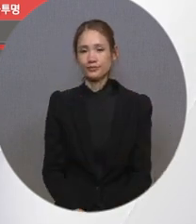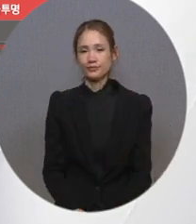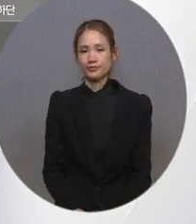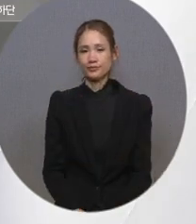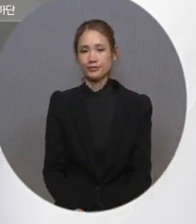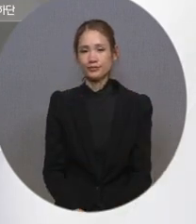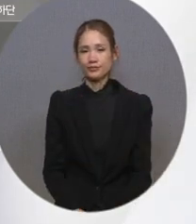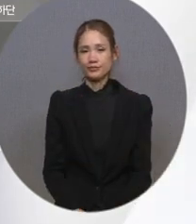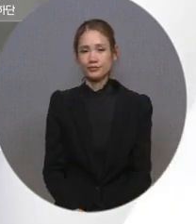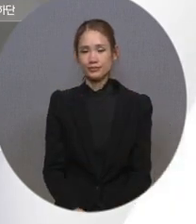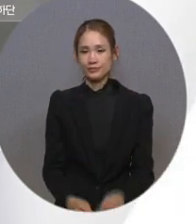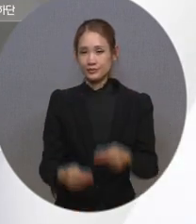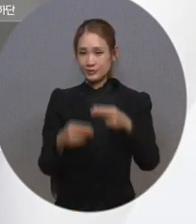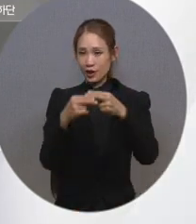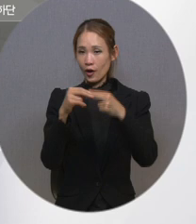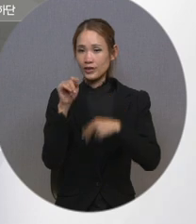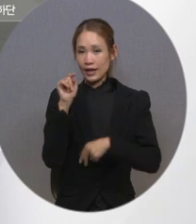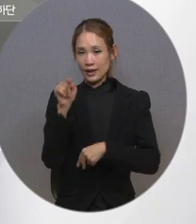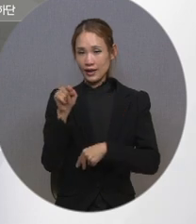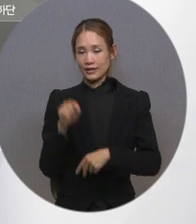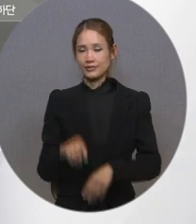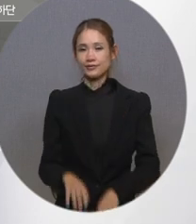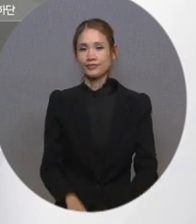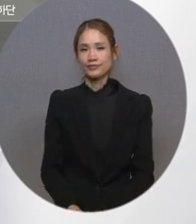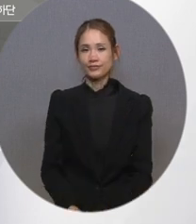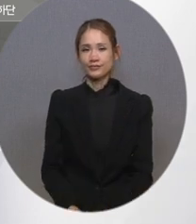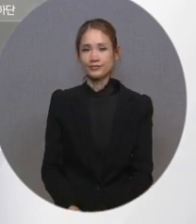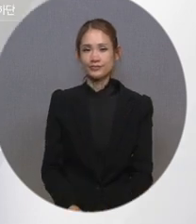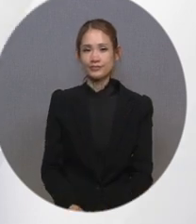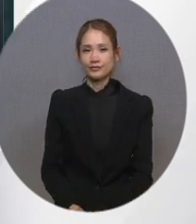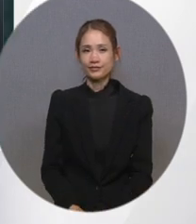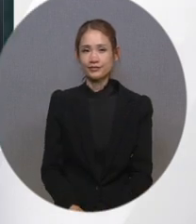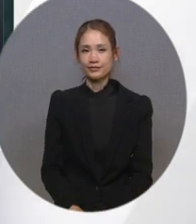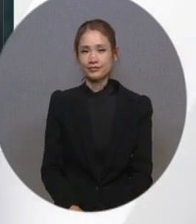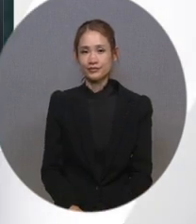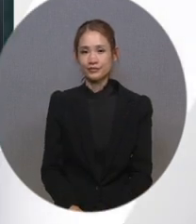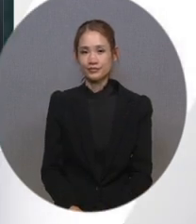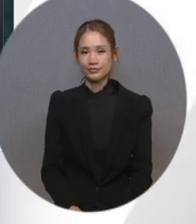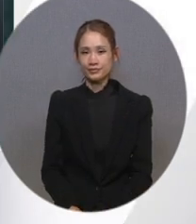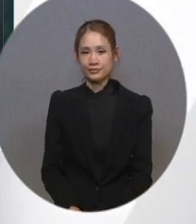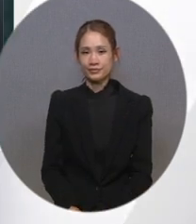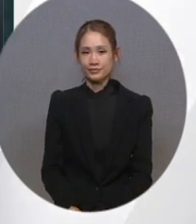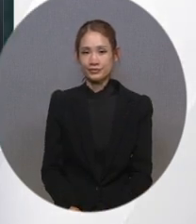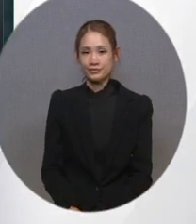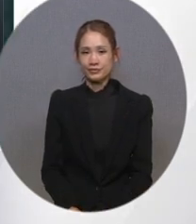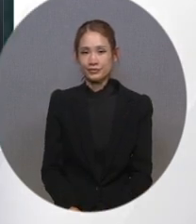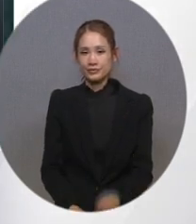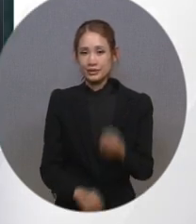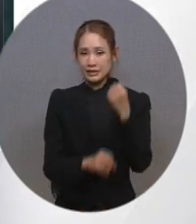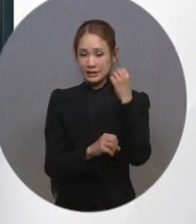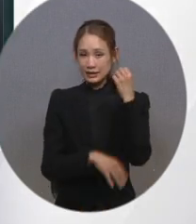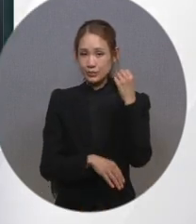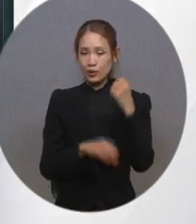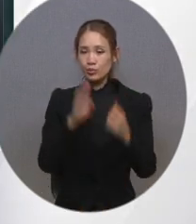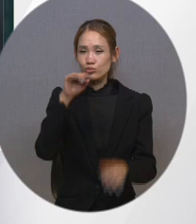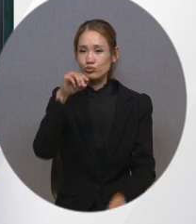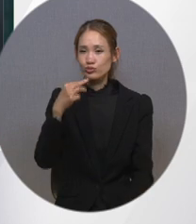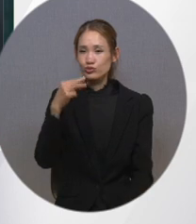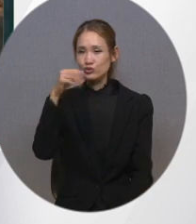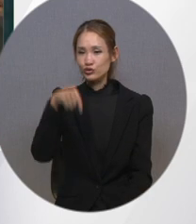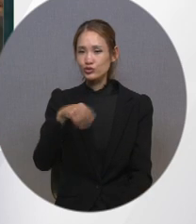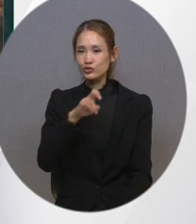저장해 주시면 적용됩니다. 먼저 투명도 기본 설정인 불투명입니다.